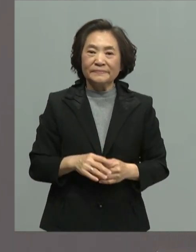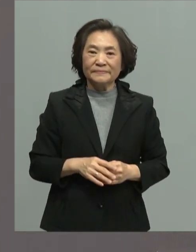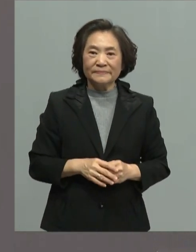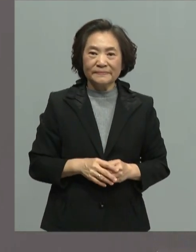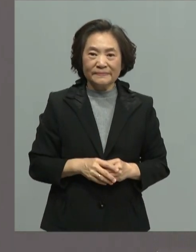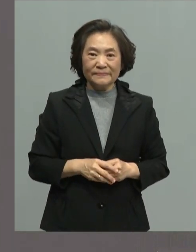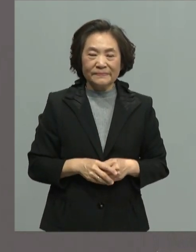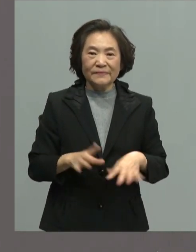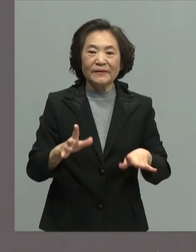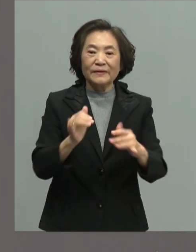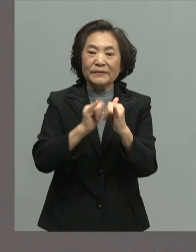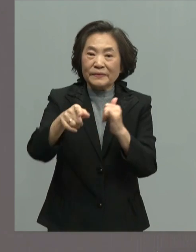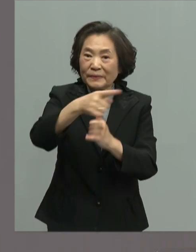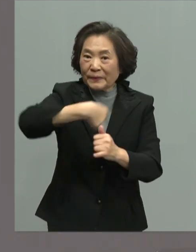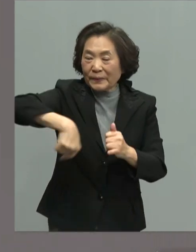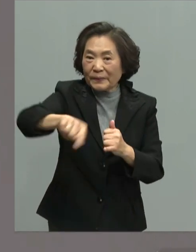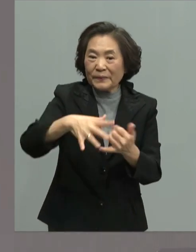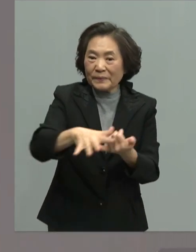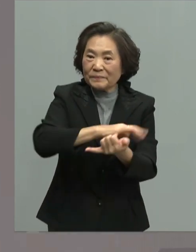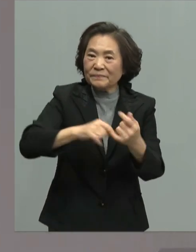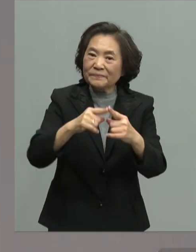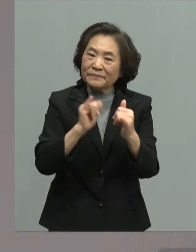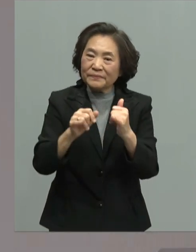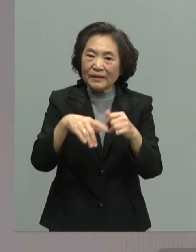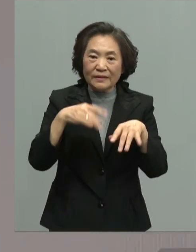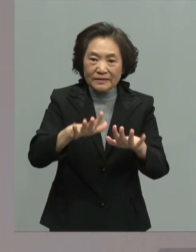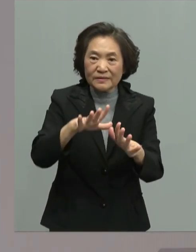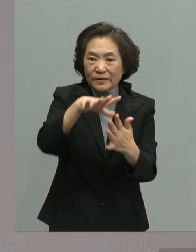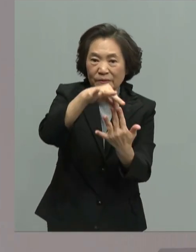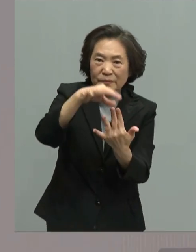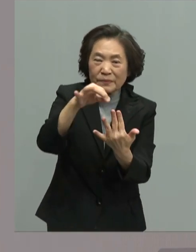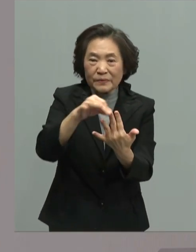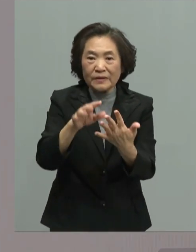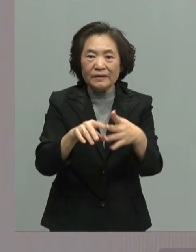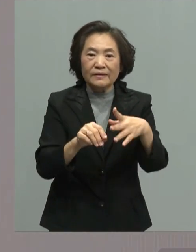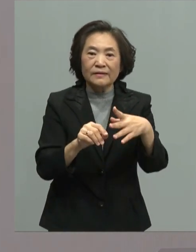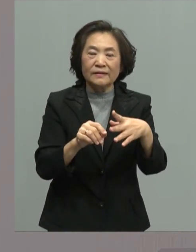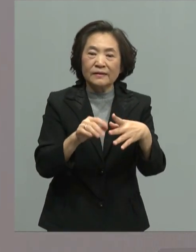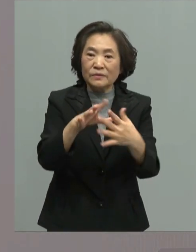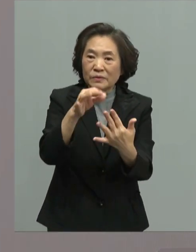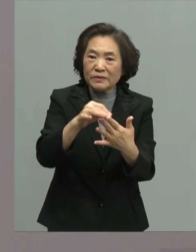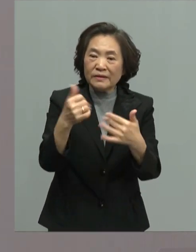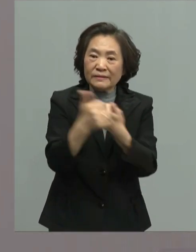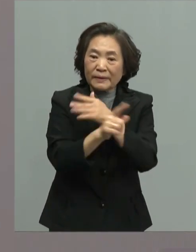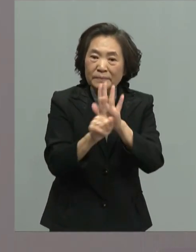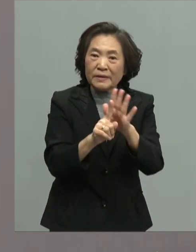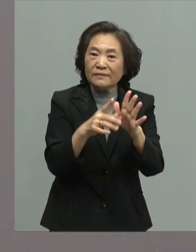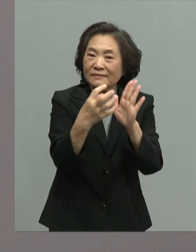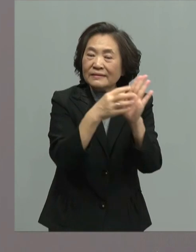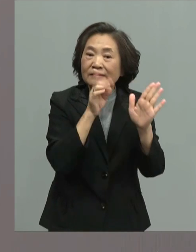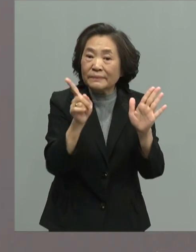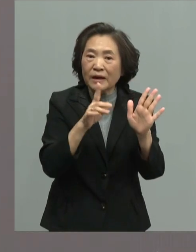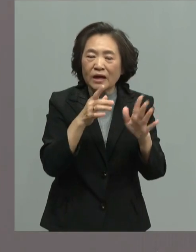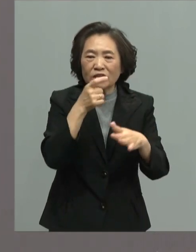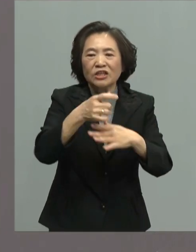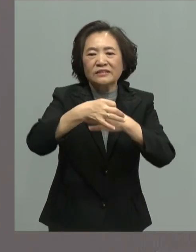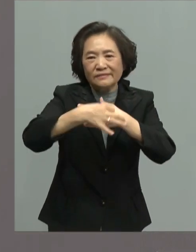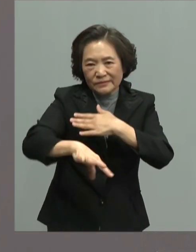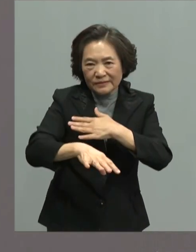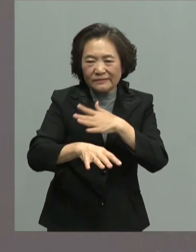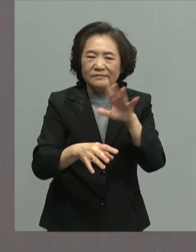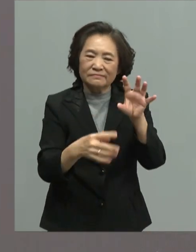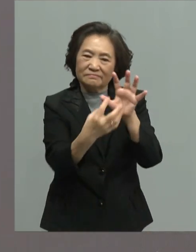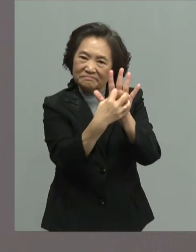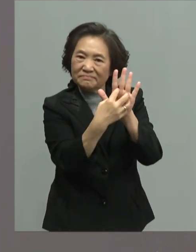国人同胞今年选出来的代表日是谁啊你敢知道是欠就是切法的切